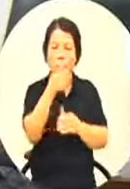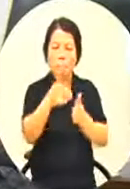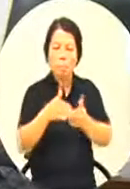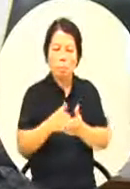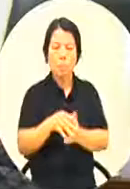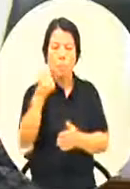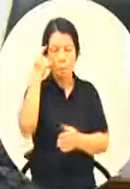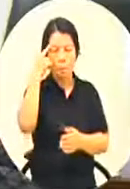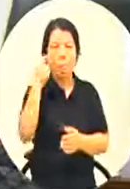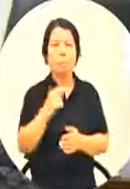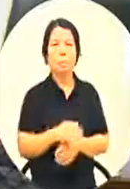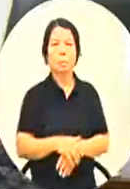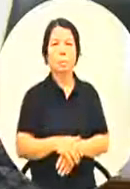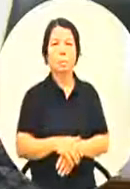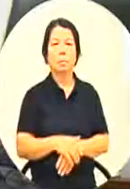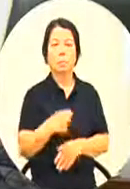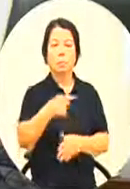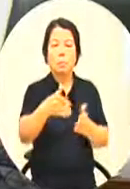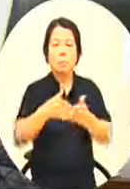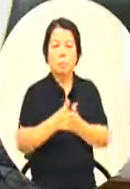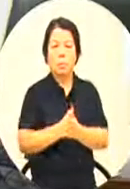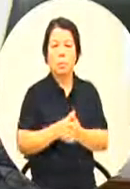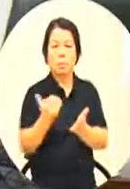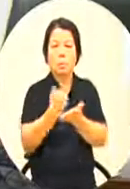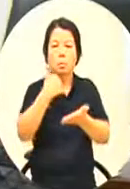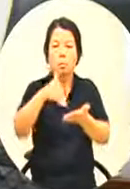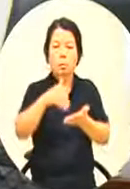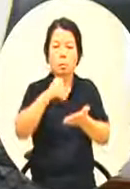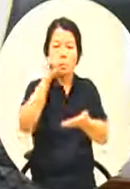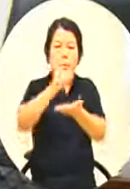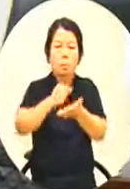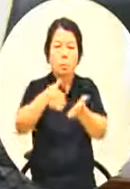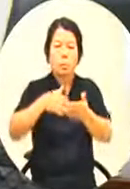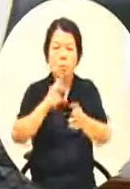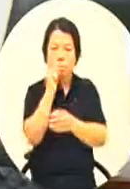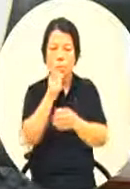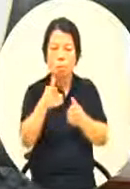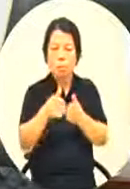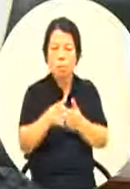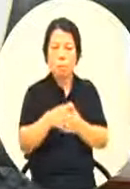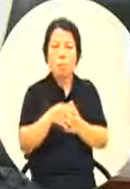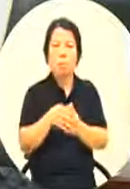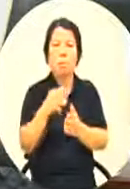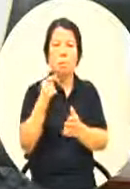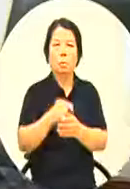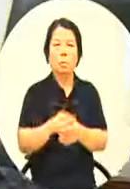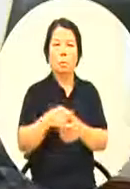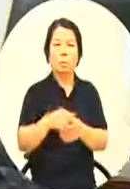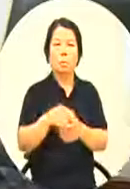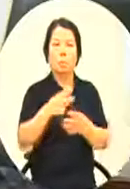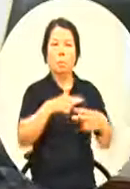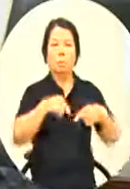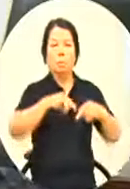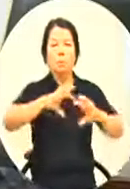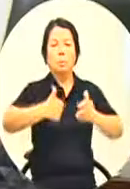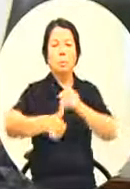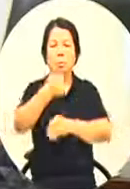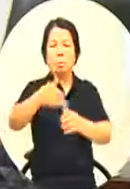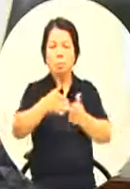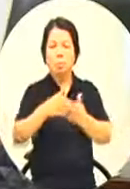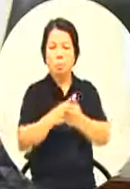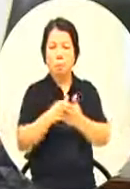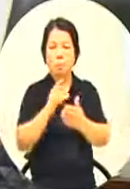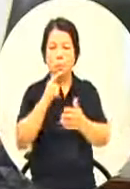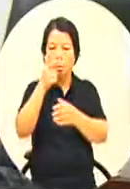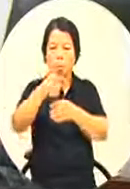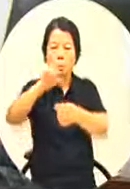识到说你要匡列一笔预算去特别响应政府的新南向政策譬如说文化局可能要